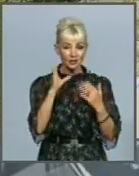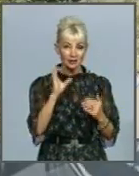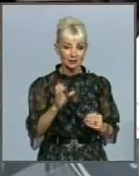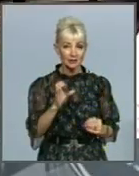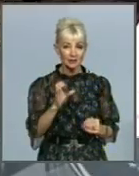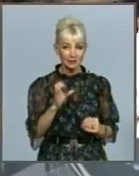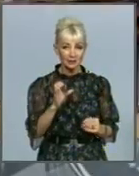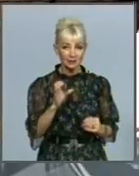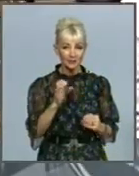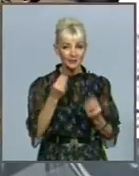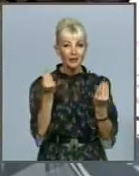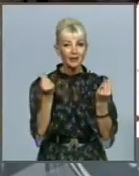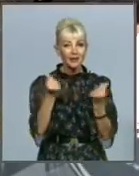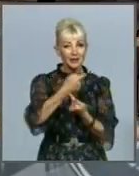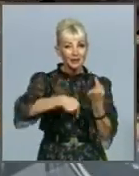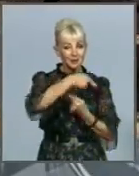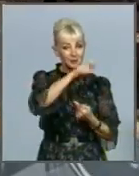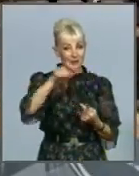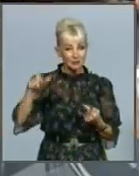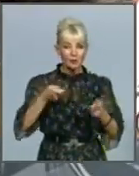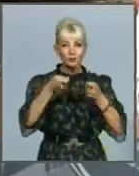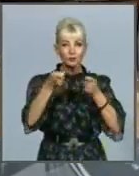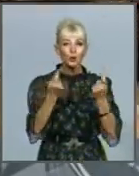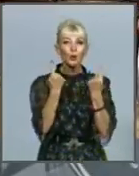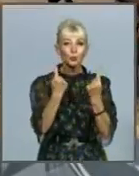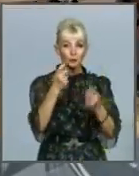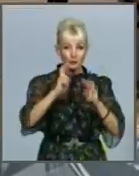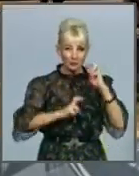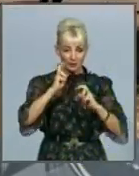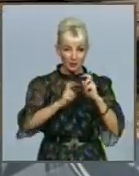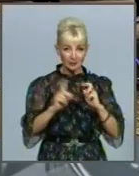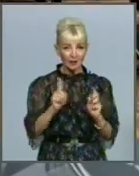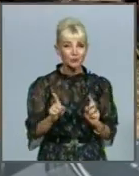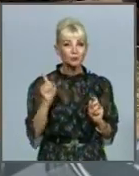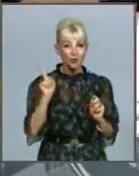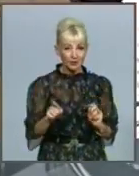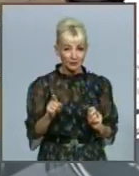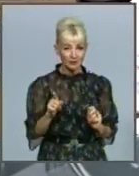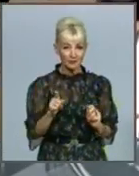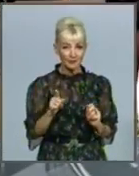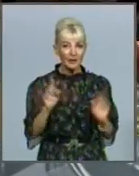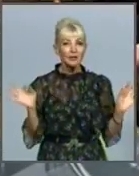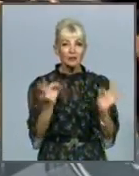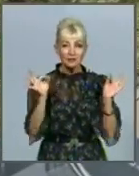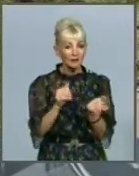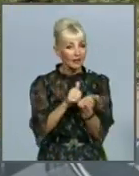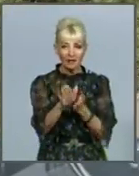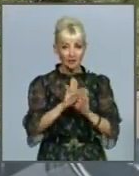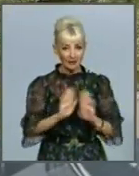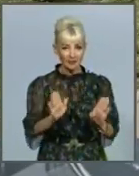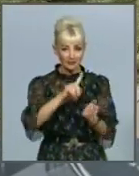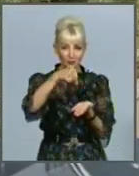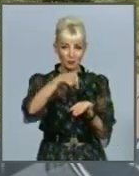бізнесменами, з руководителями крупних підприємств, що вони ніколи не відповідають